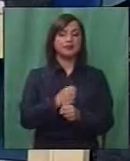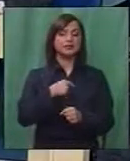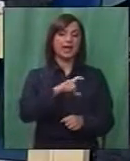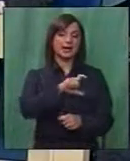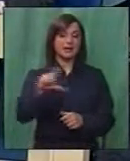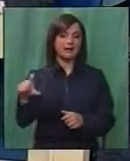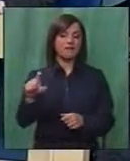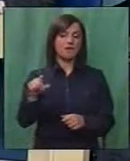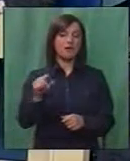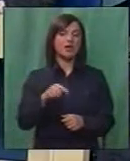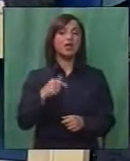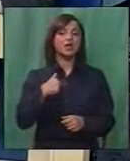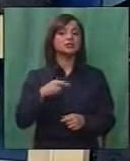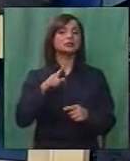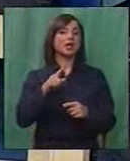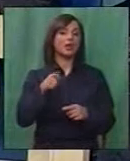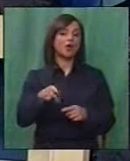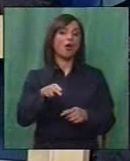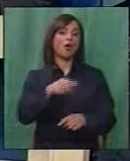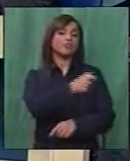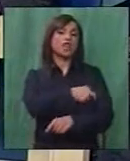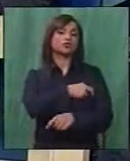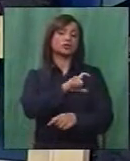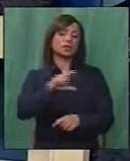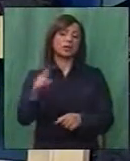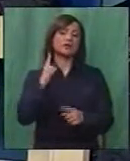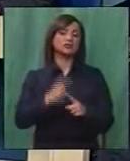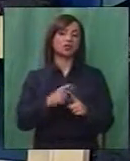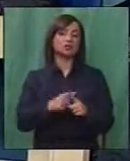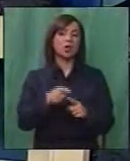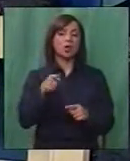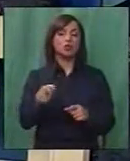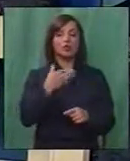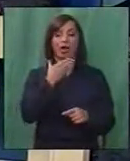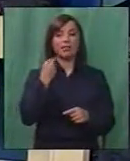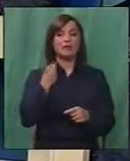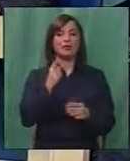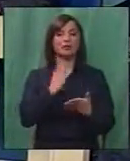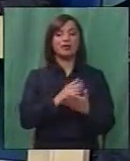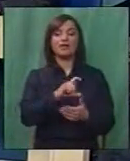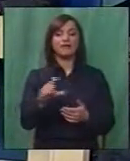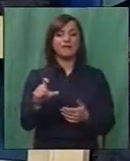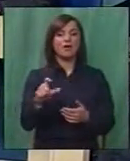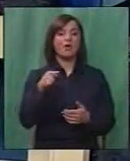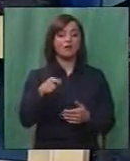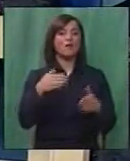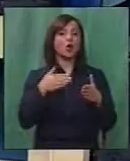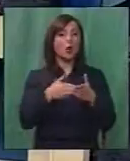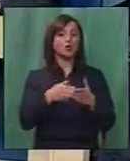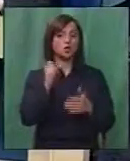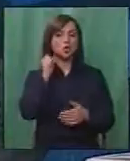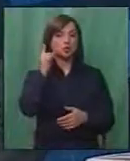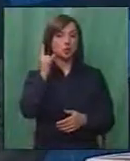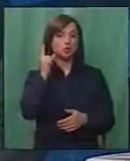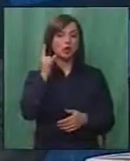виновни и се водат и како дежурни виновници и не секогаш. Не, овде немаме дежурен виновник, имаме фактичка сосвојба.